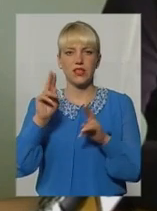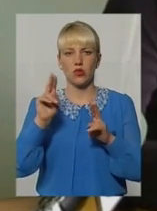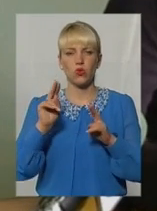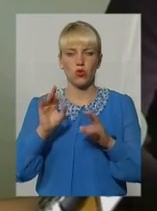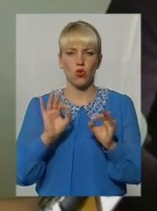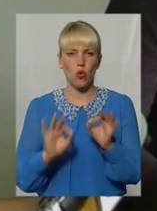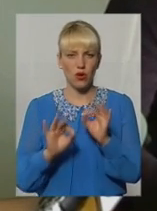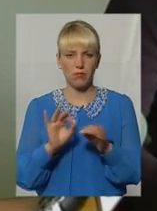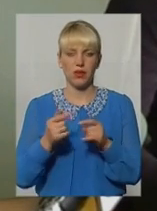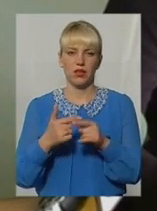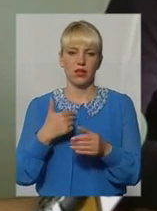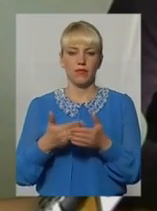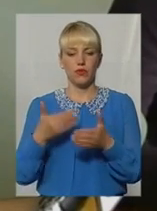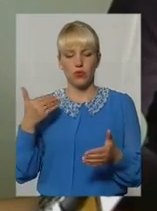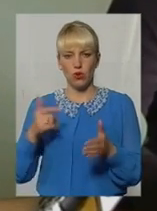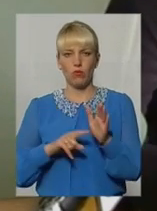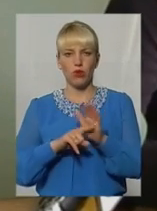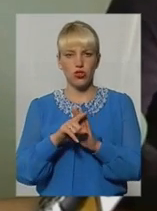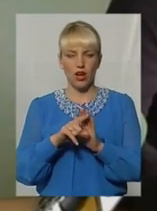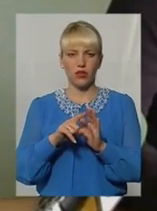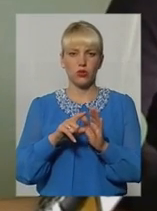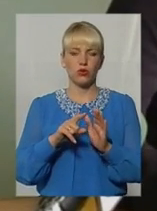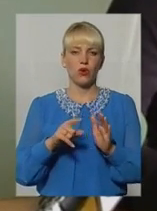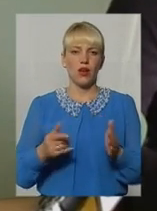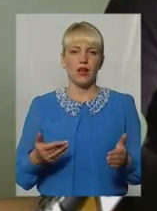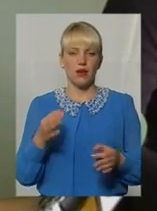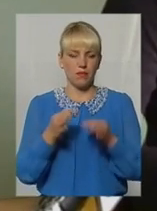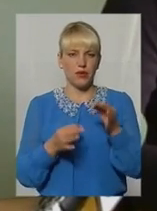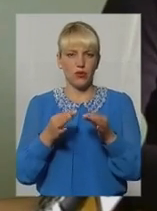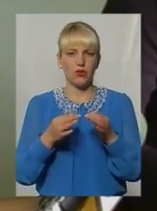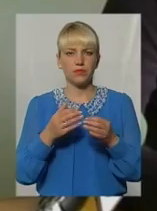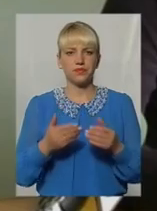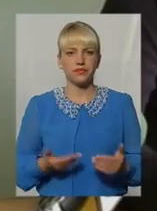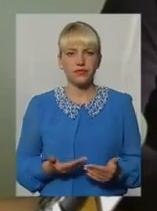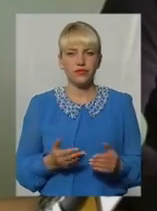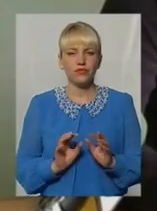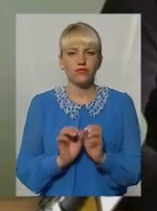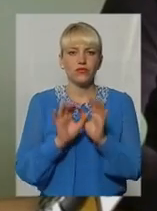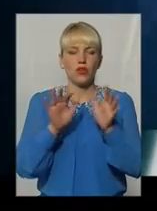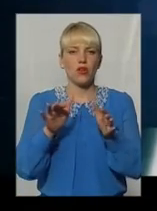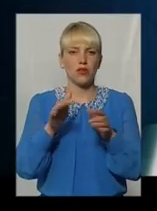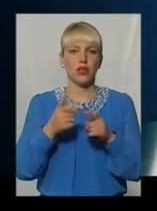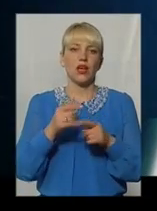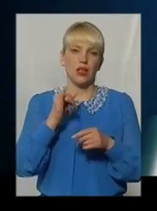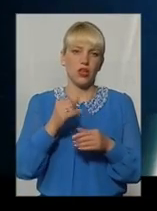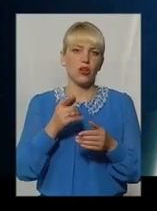тобто, ми до початку вігетації і починаємо після початку вігетації, тобто, коли дерево знаходиться в стані спокою.